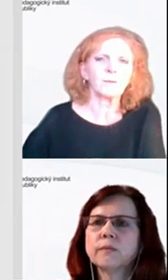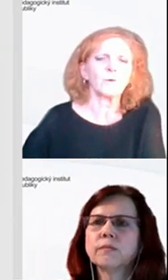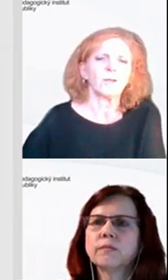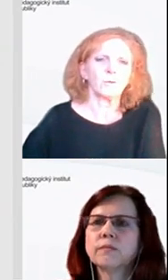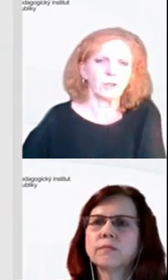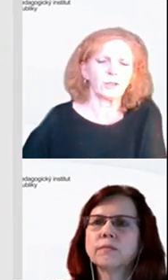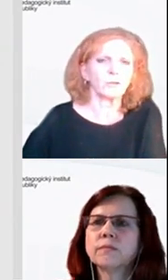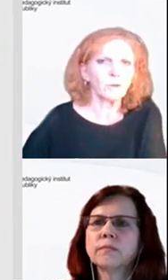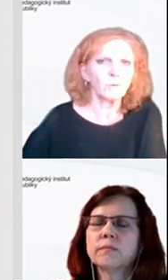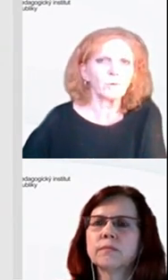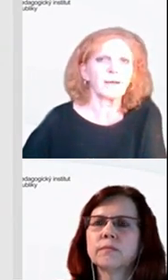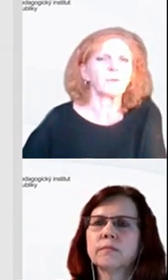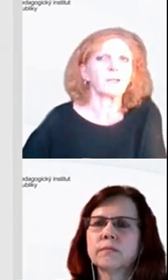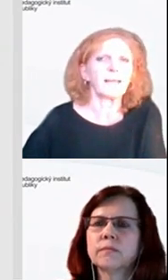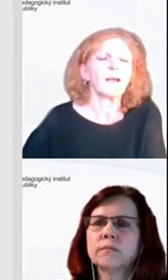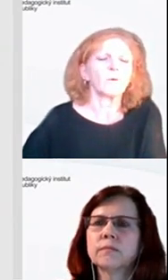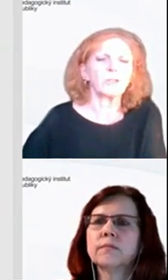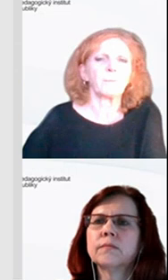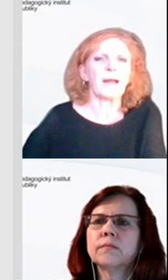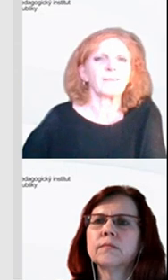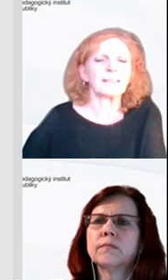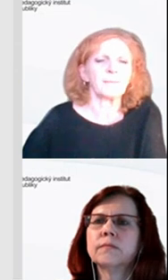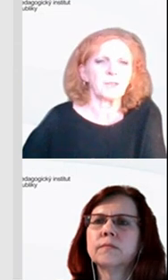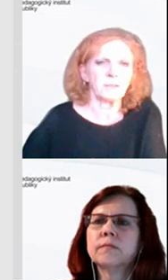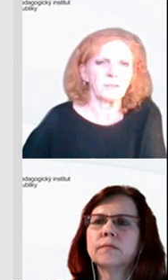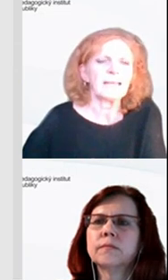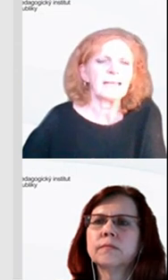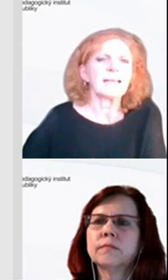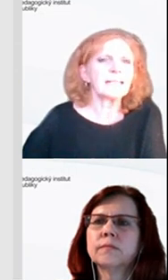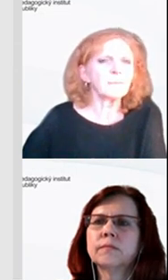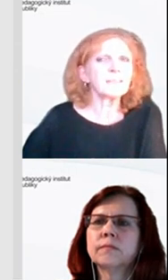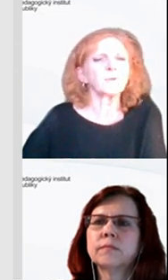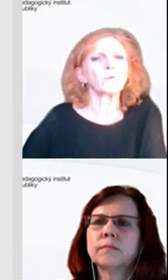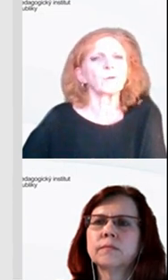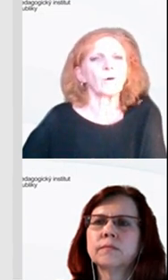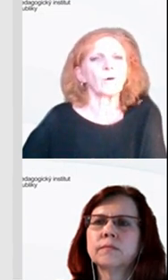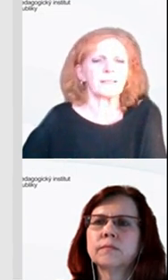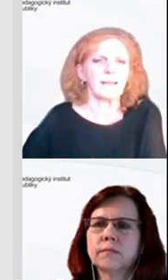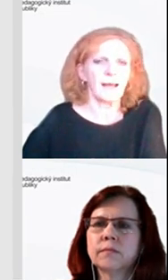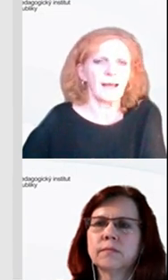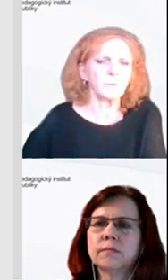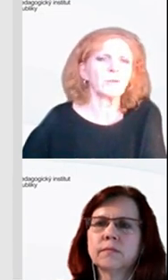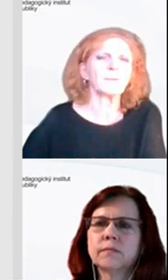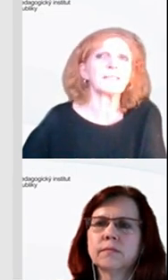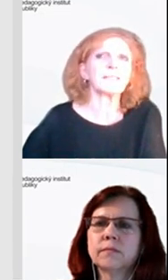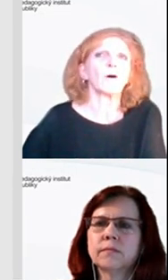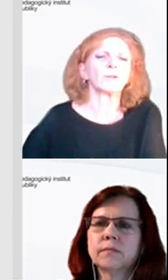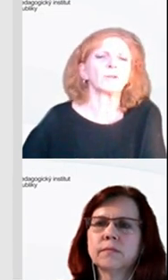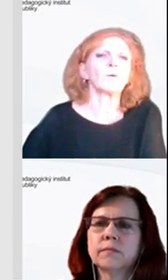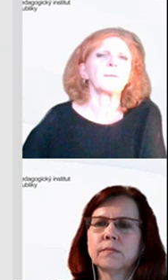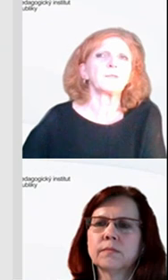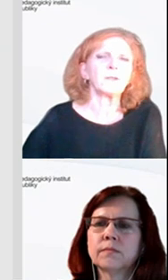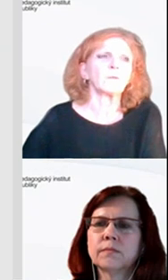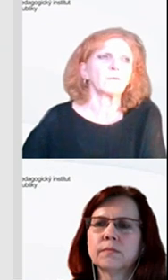informatiku do vašich rozvrhů, jak budete učit právě tenhle předmět. Dnes jsme se posunuli kousek dál, posuneme se